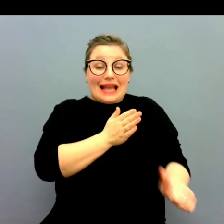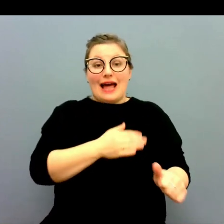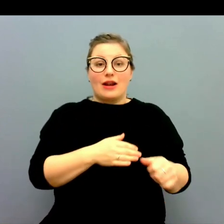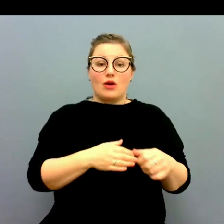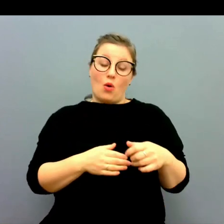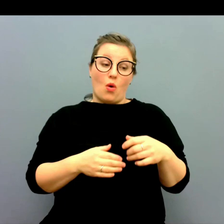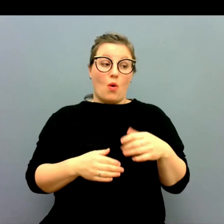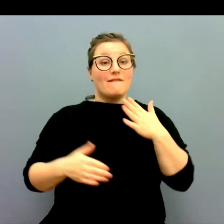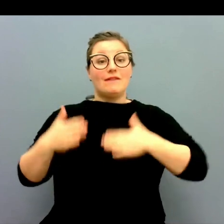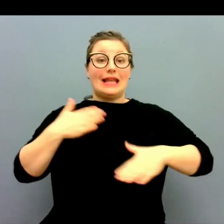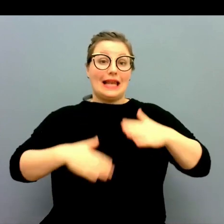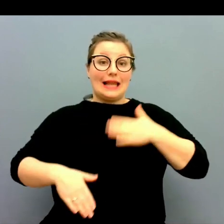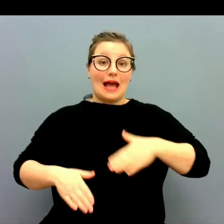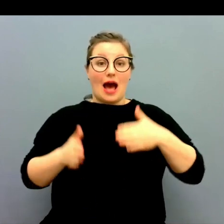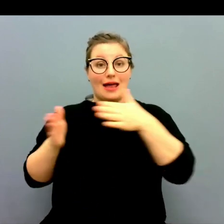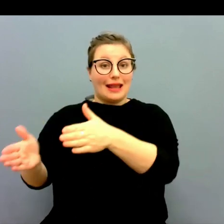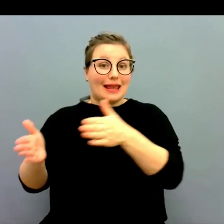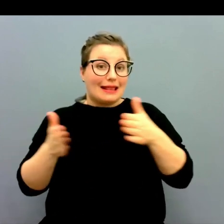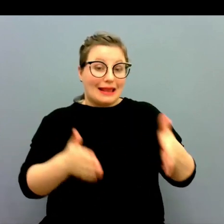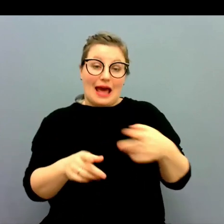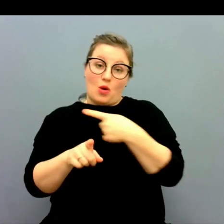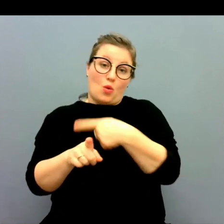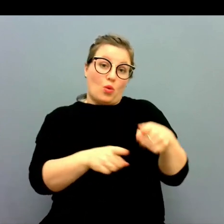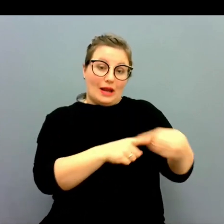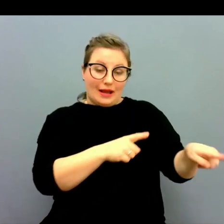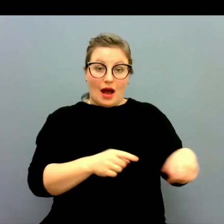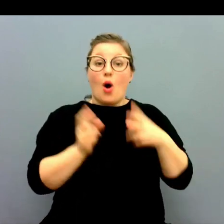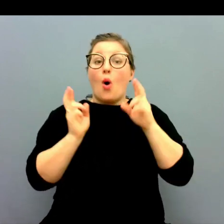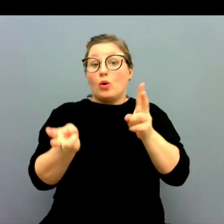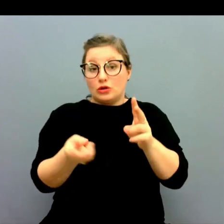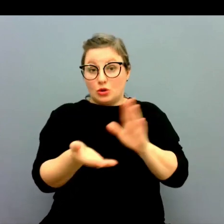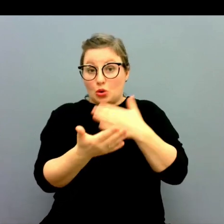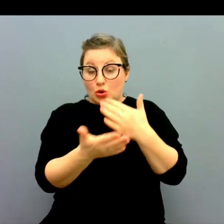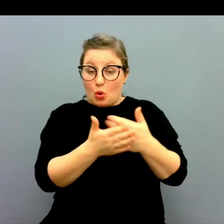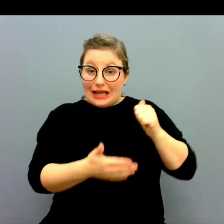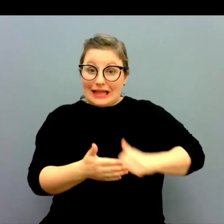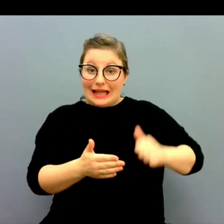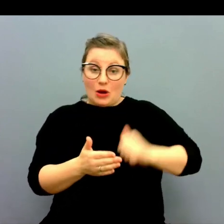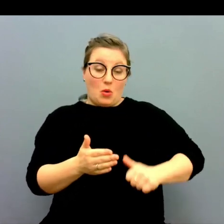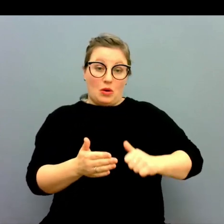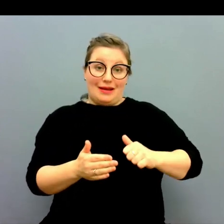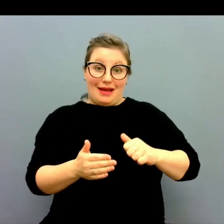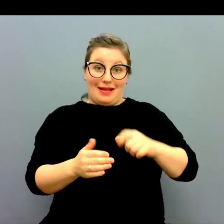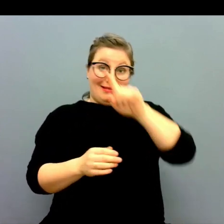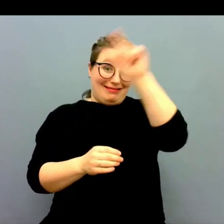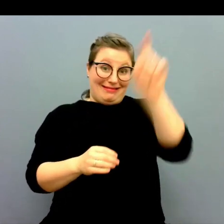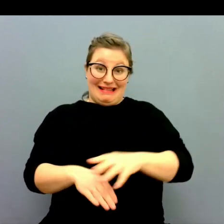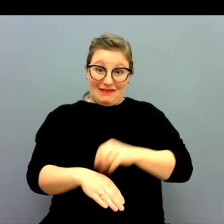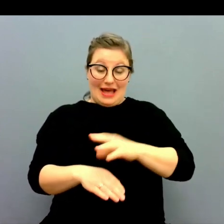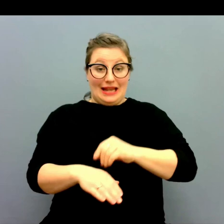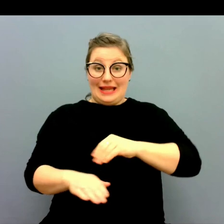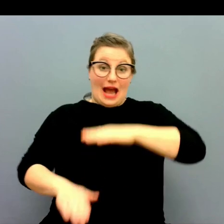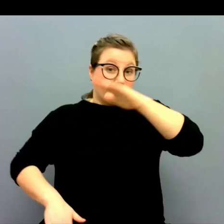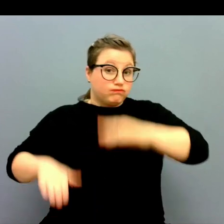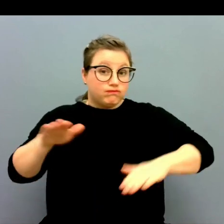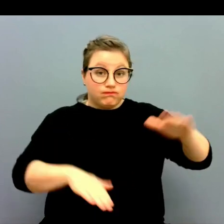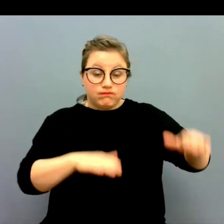och olika viljeriktningar. Såklart också tillgången på tolk då över landet.